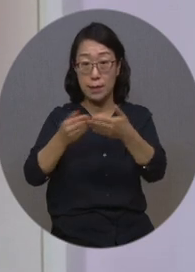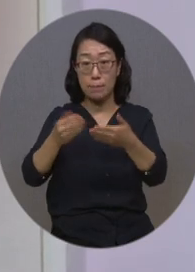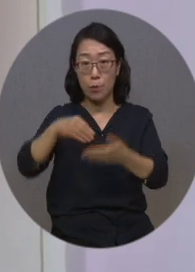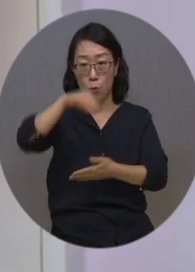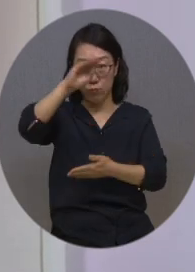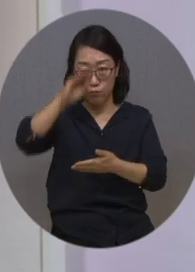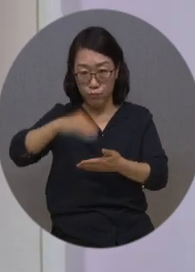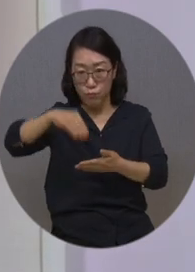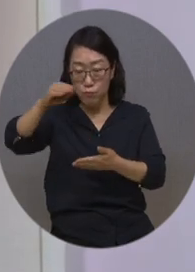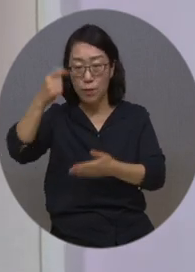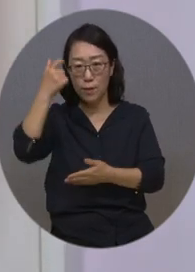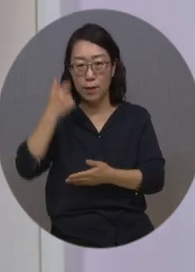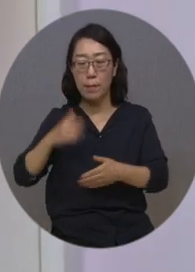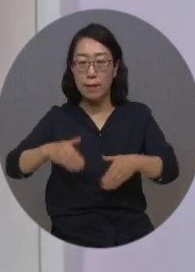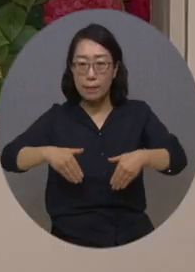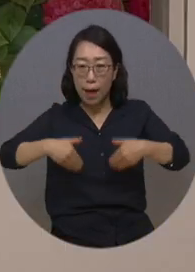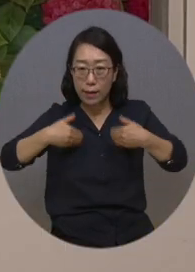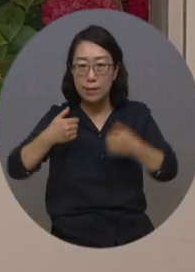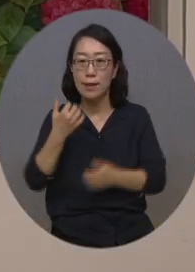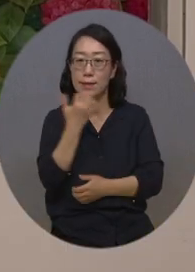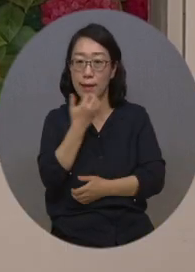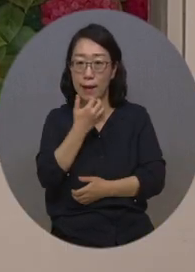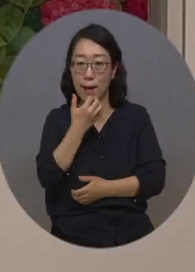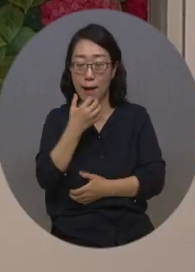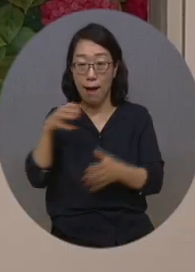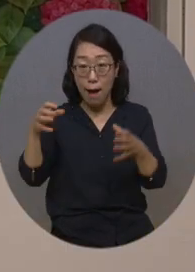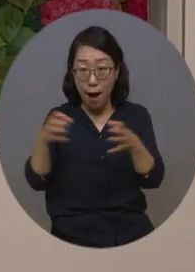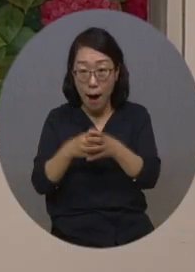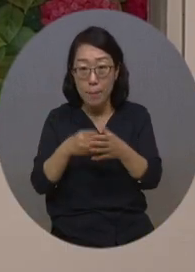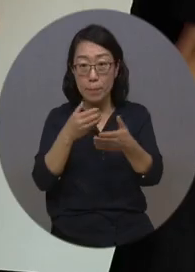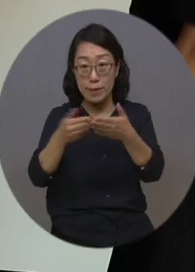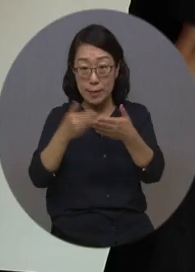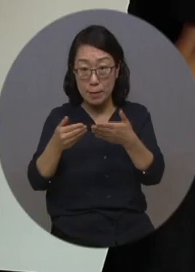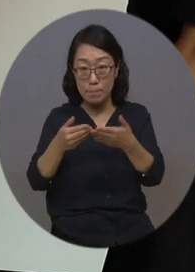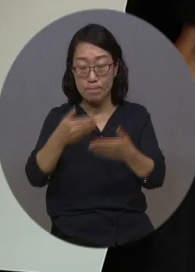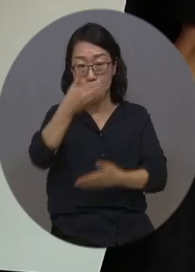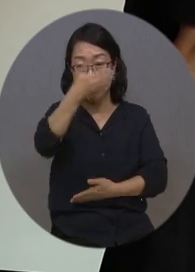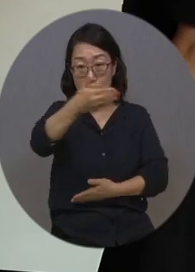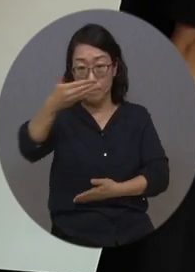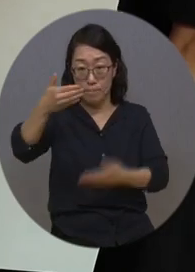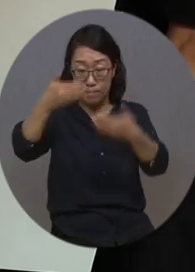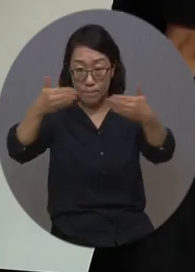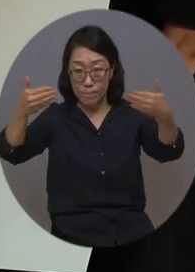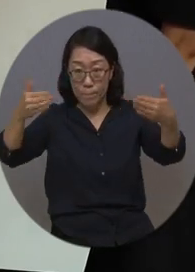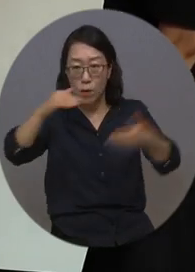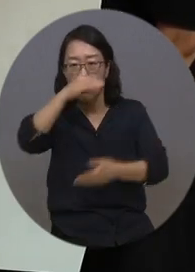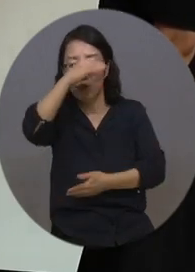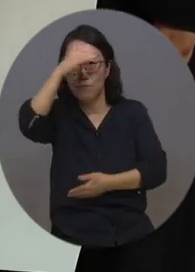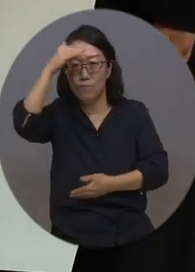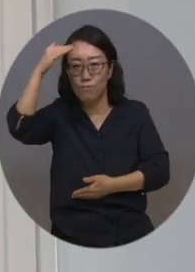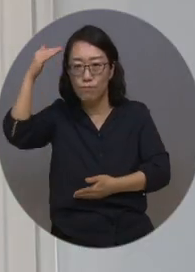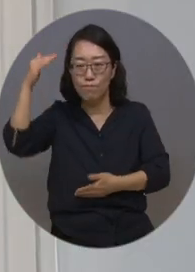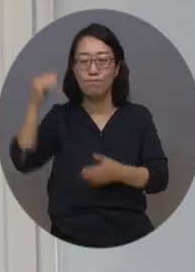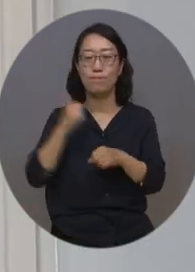따뜻한 색감을 더한 풍경을 화폭에 담아낸 작품들이 관람객들의 시선을 끌고 있습니다.